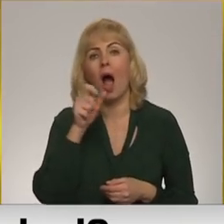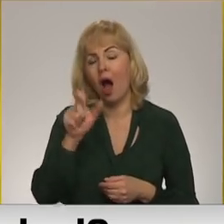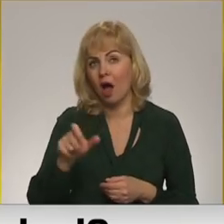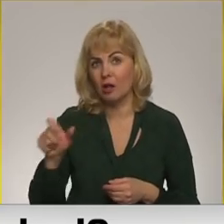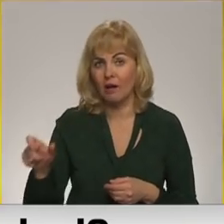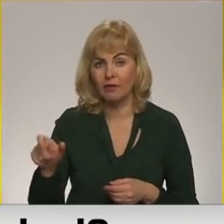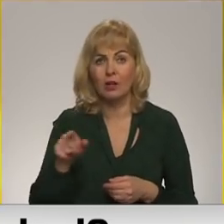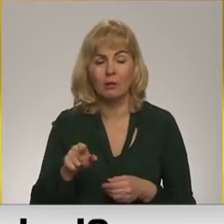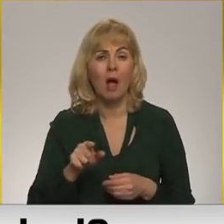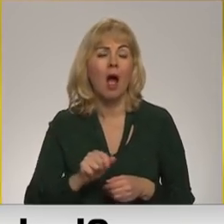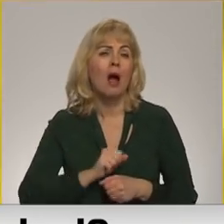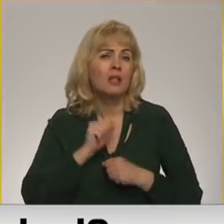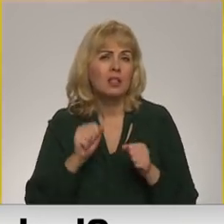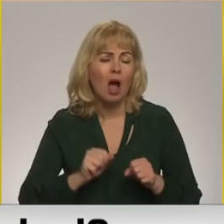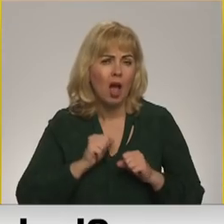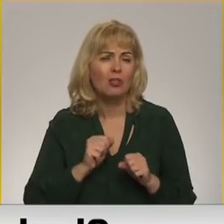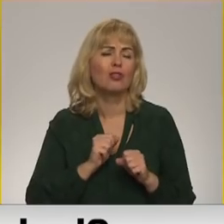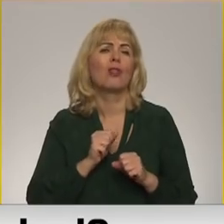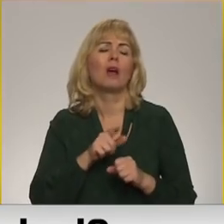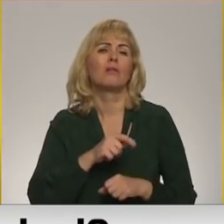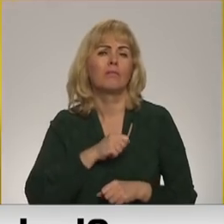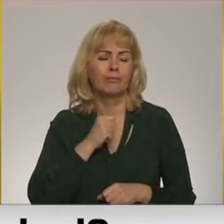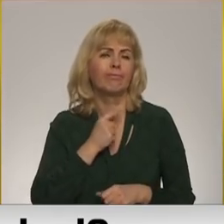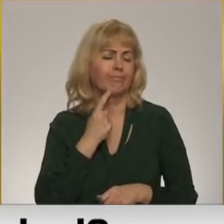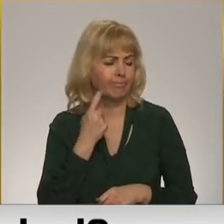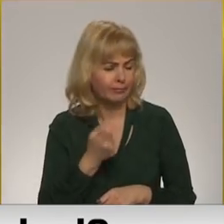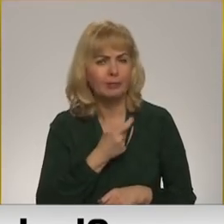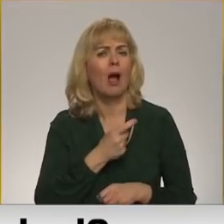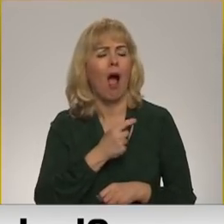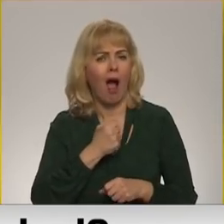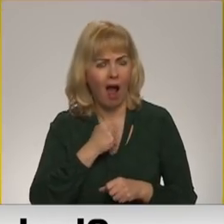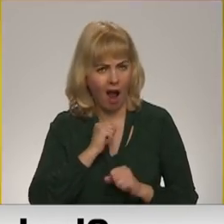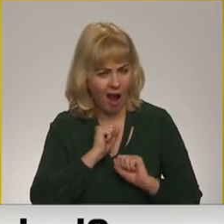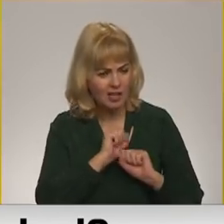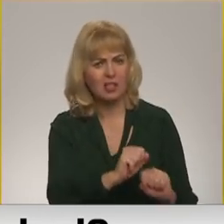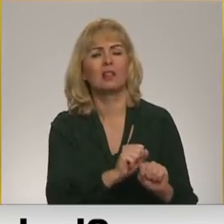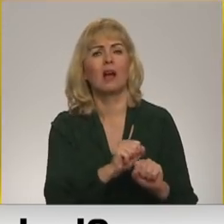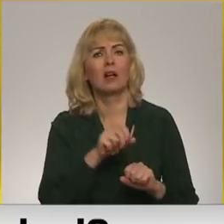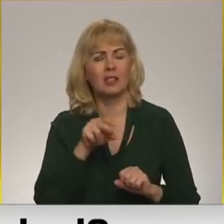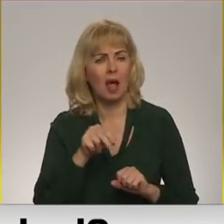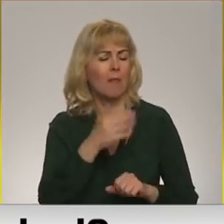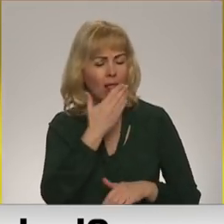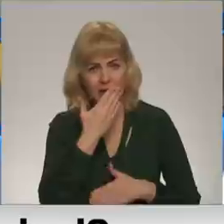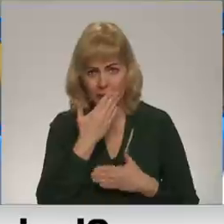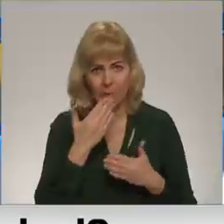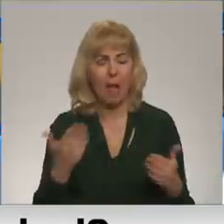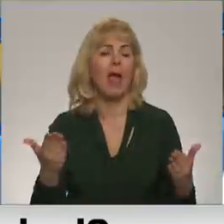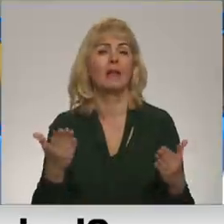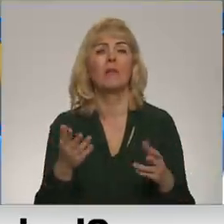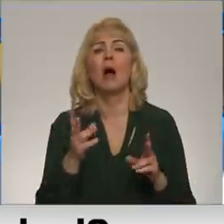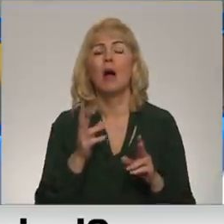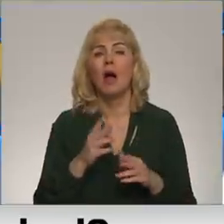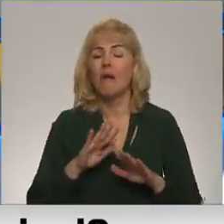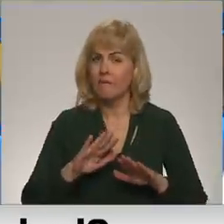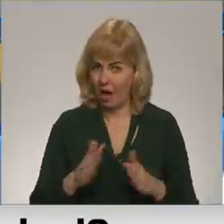neizsīkstošā ļoti, ļoti spīvā vēlme aizsargāt savu zem līdz pēdējiem. Teiksim, kā ir.